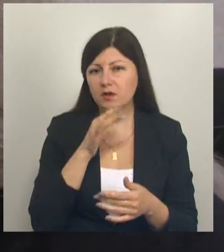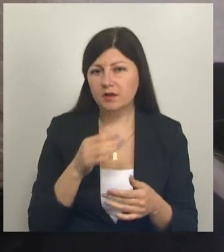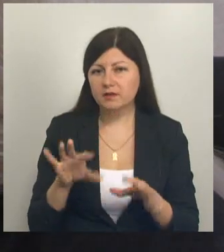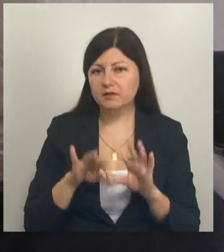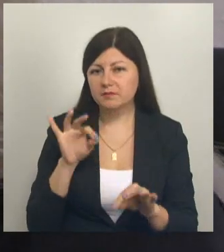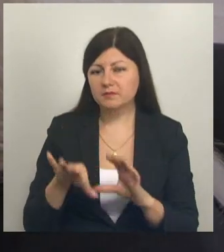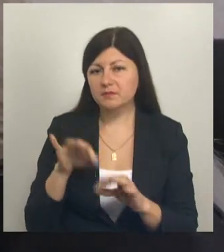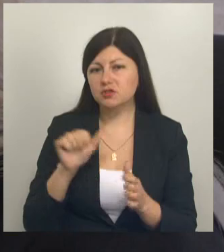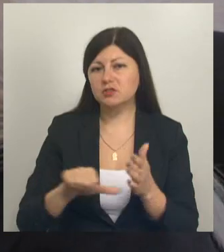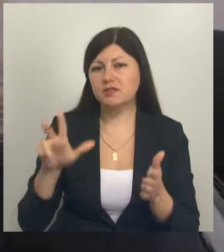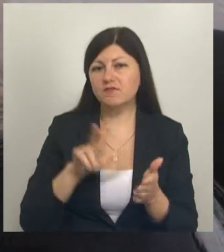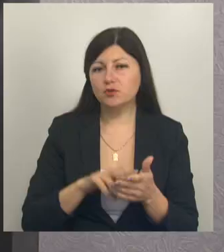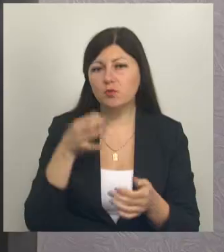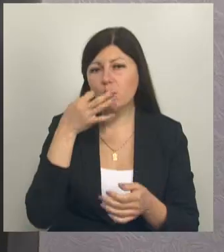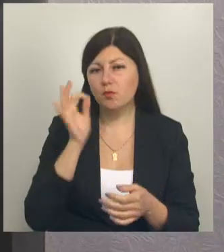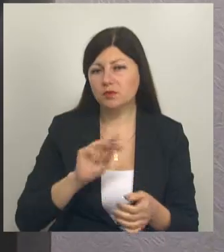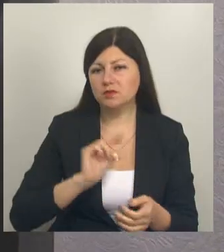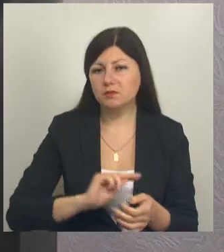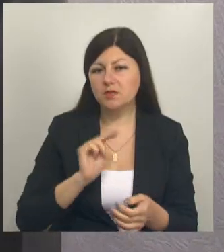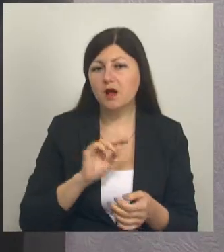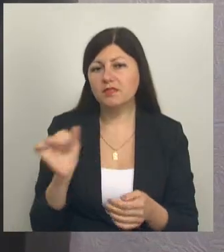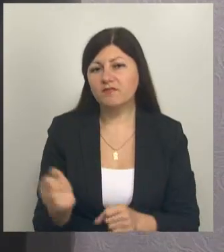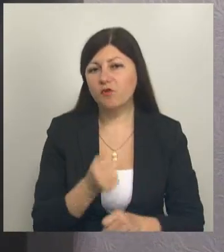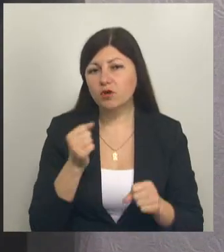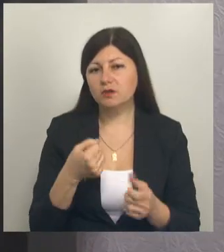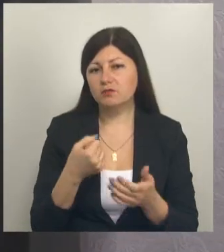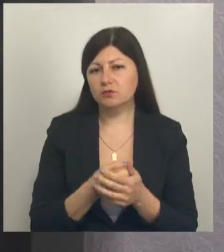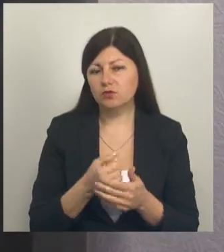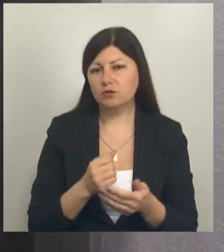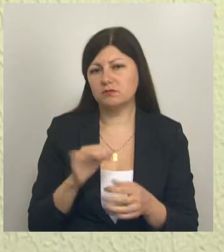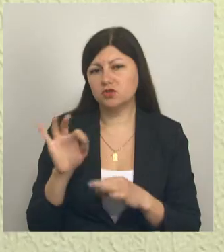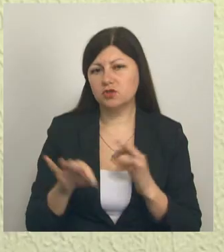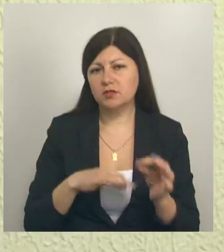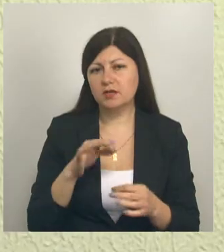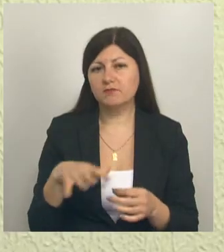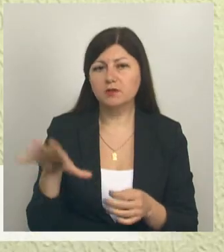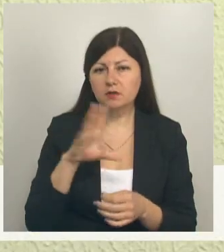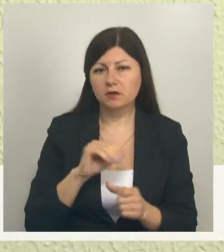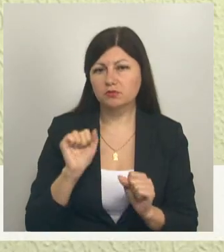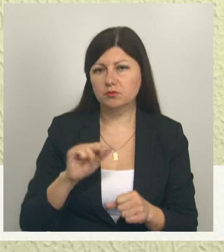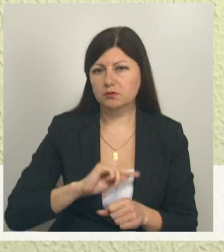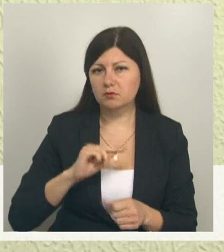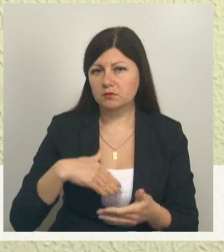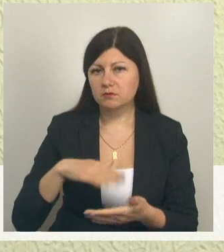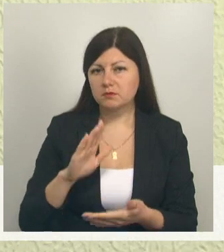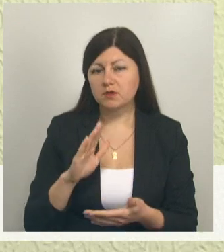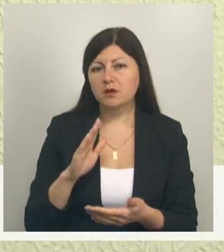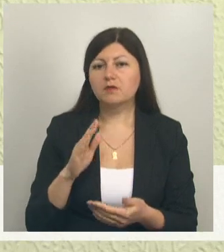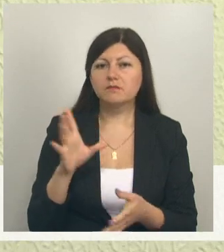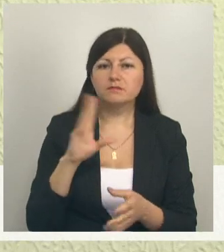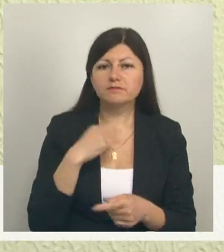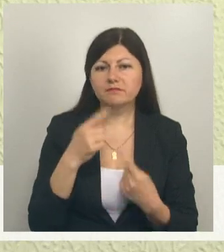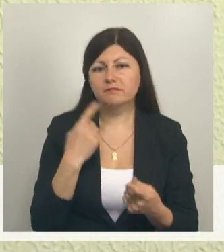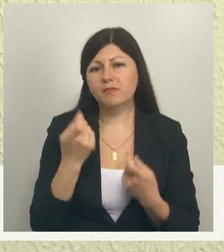опытных специалистов от дворников до инженеров. На каждого можно положиться. Когда начинают говорить, вот там не умеют,